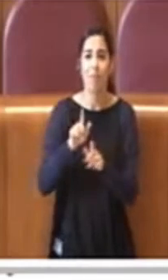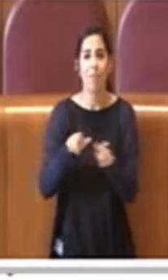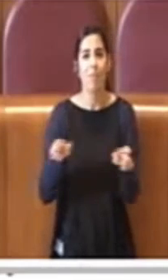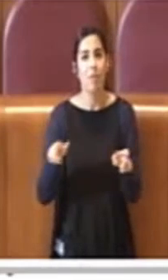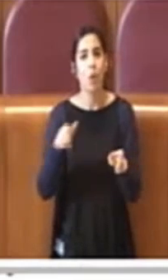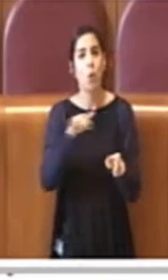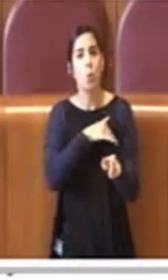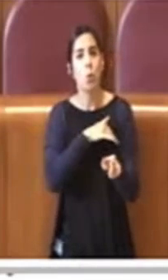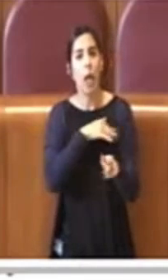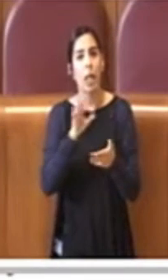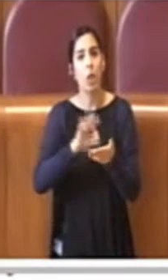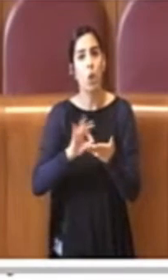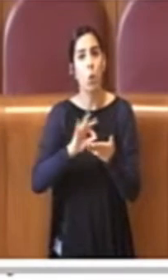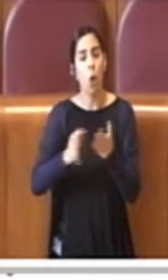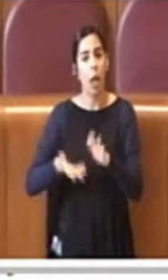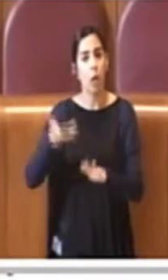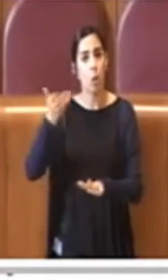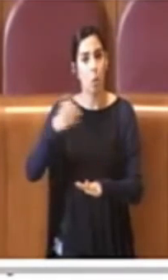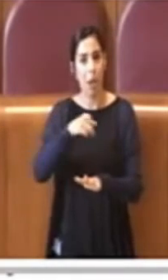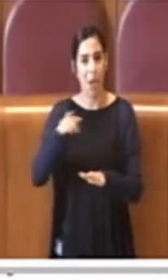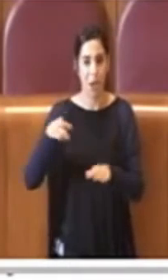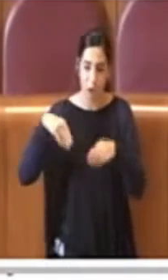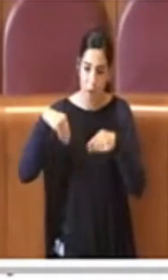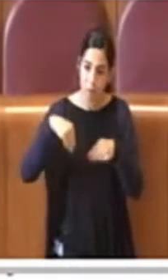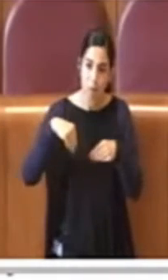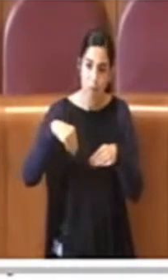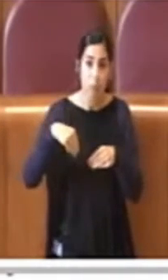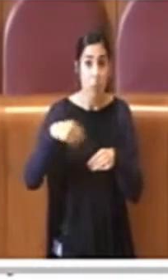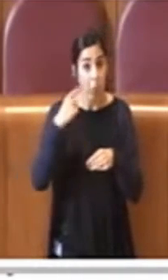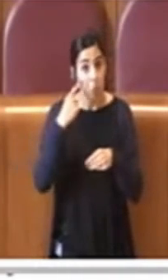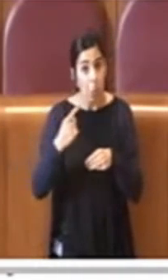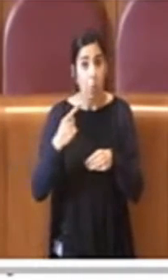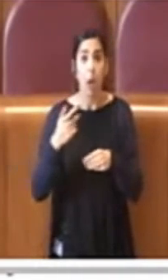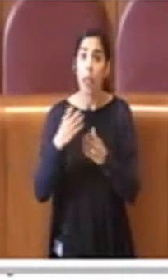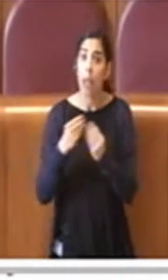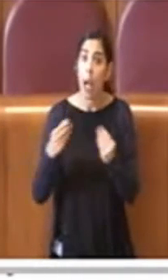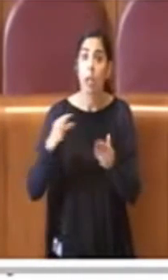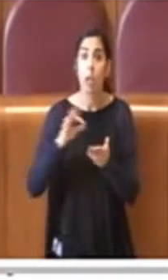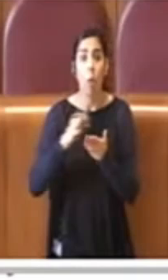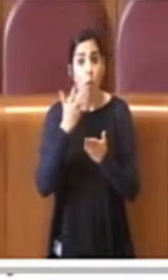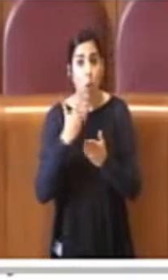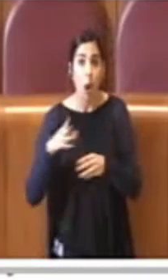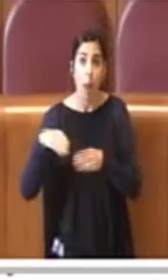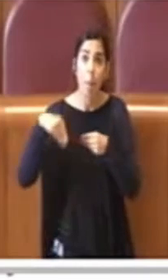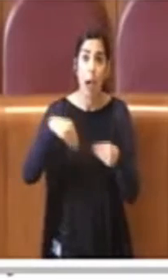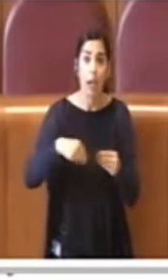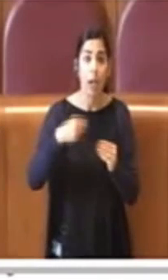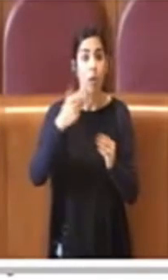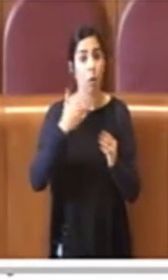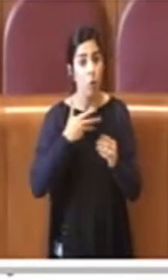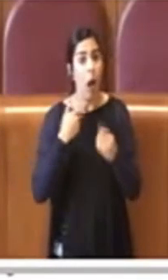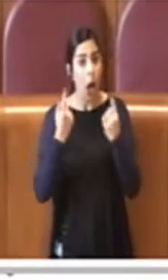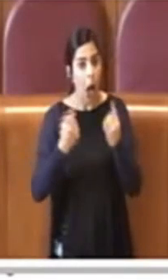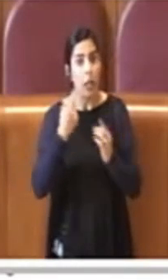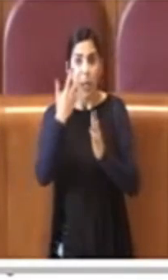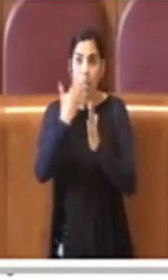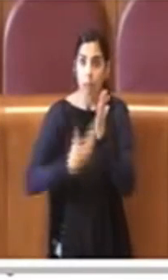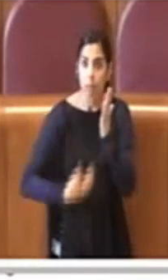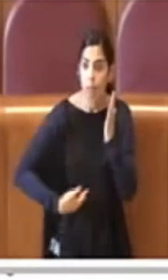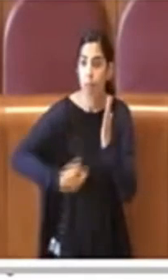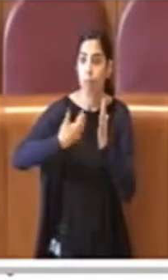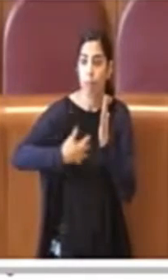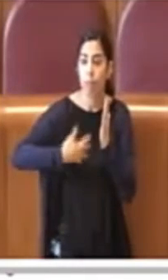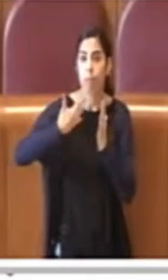grado con devo dire anche una lista d'attesa perché l'adesione era stata veramente massiccia